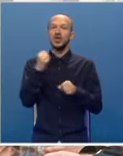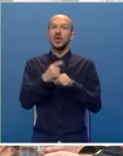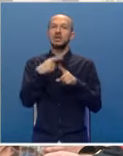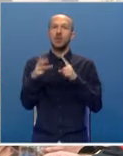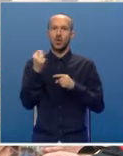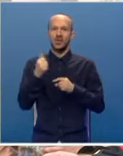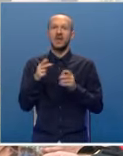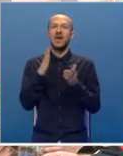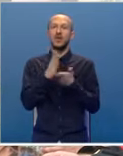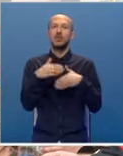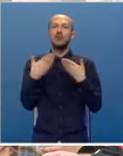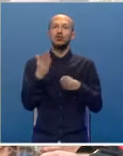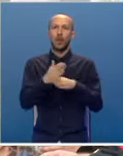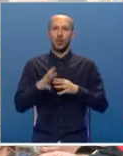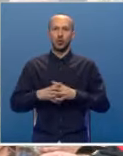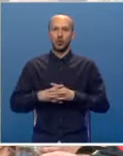zbog novca, već da pruži pomoć.